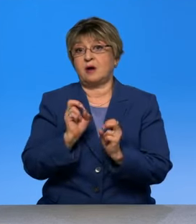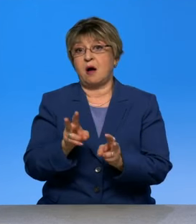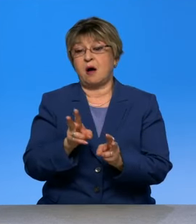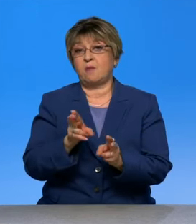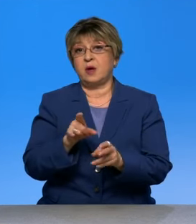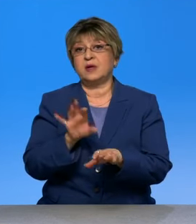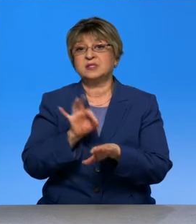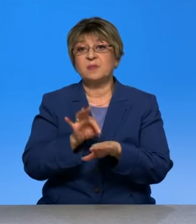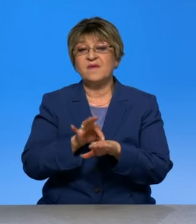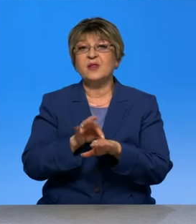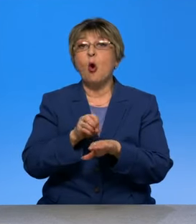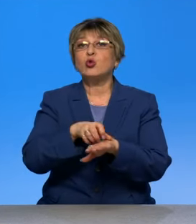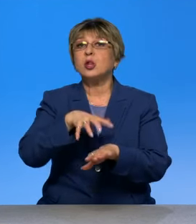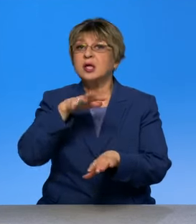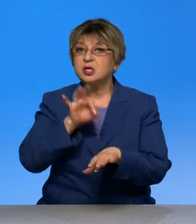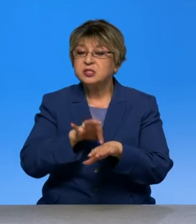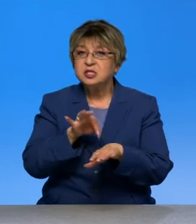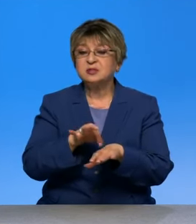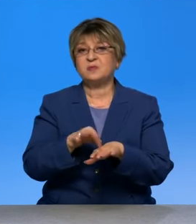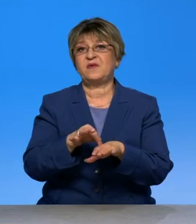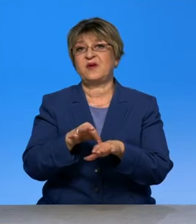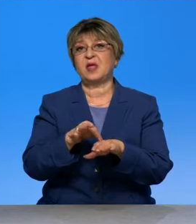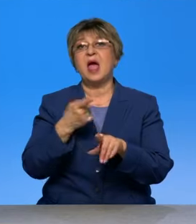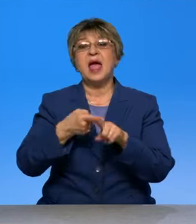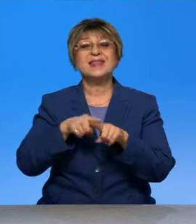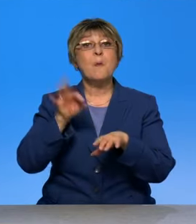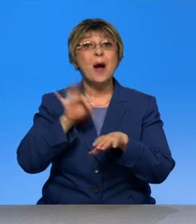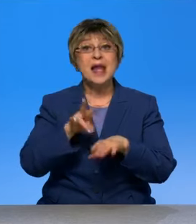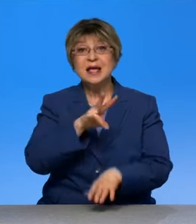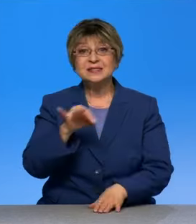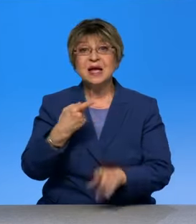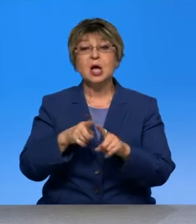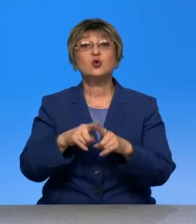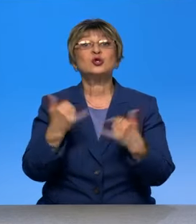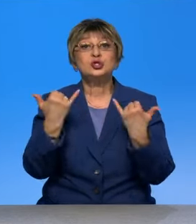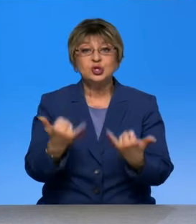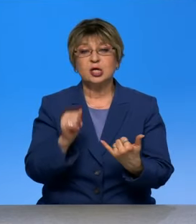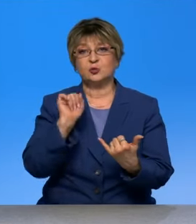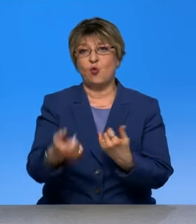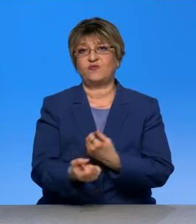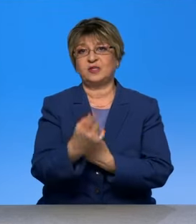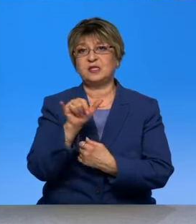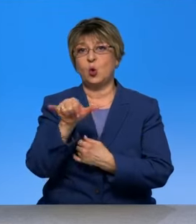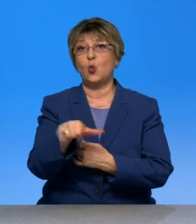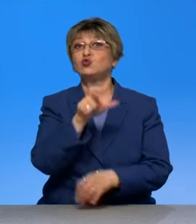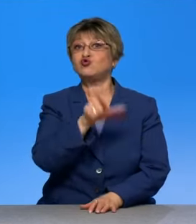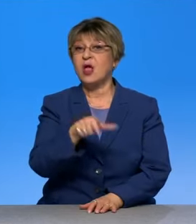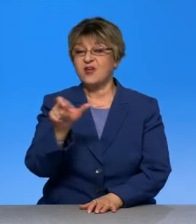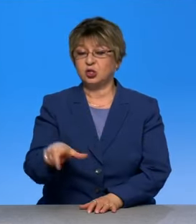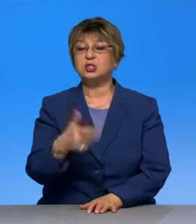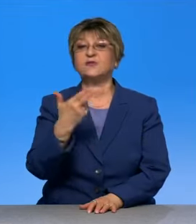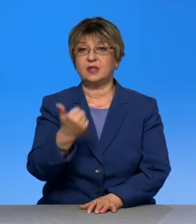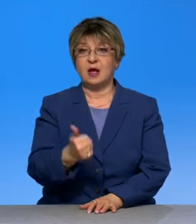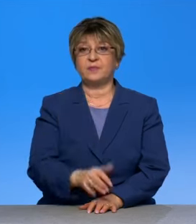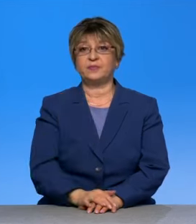заболеваний, онкологических заболеваний. То есть это болезни, которые сейчас могут возникнуть у человечества после